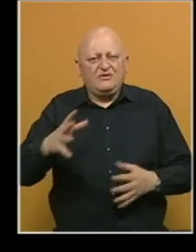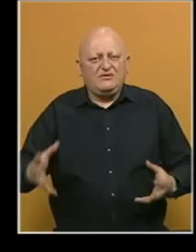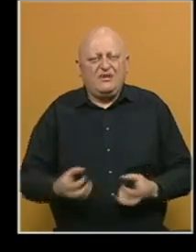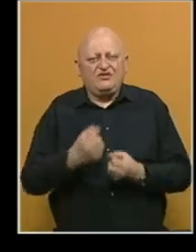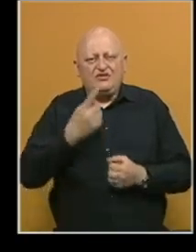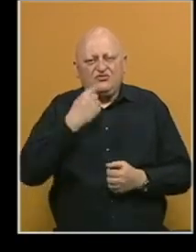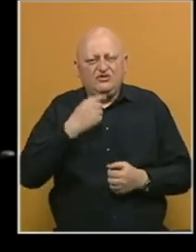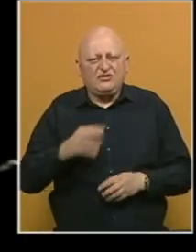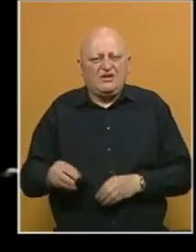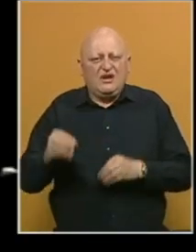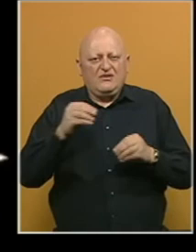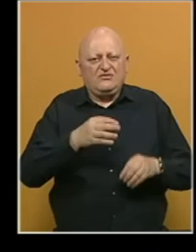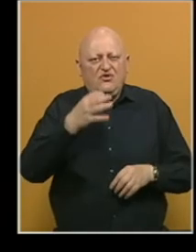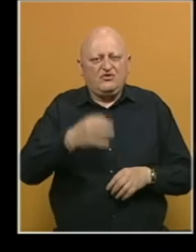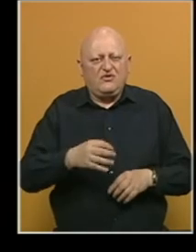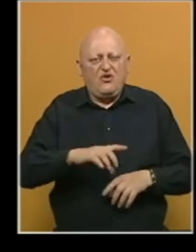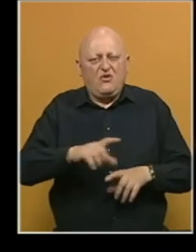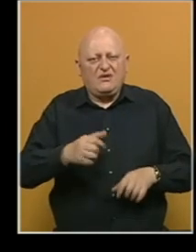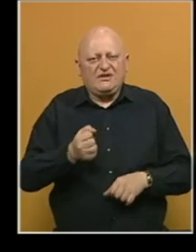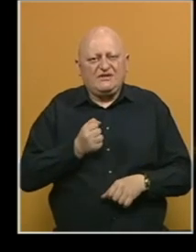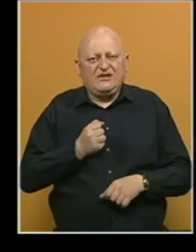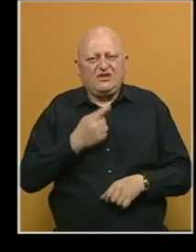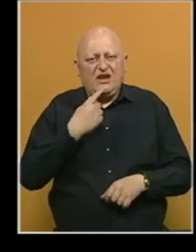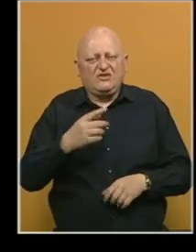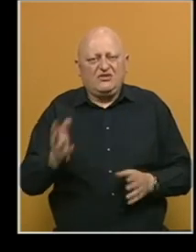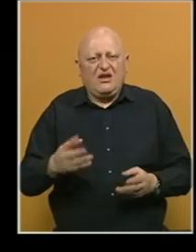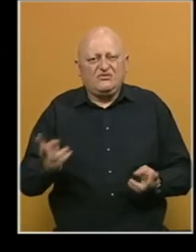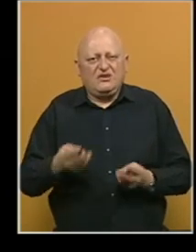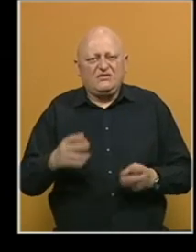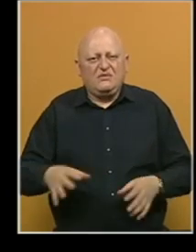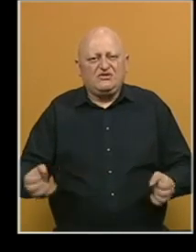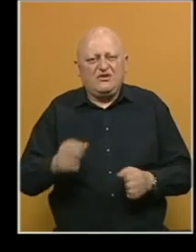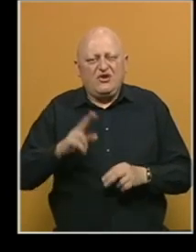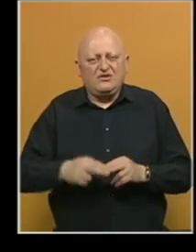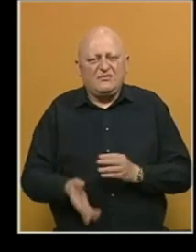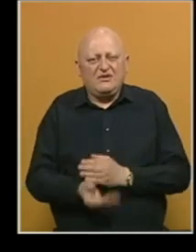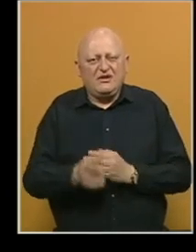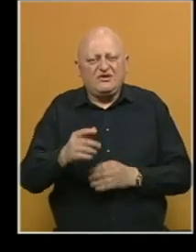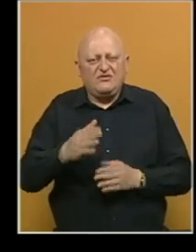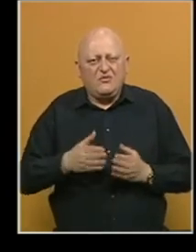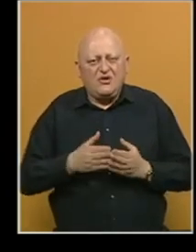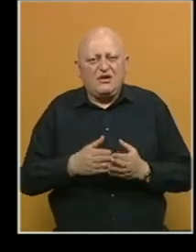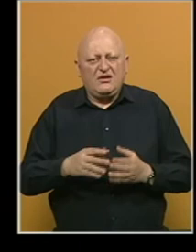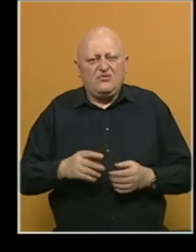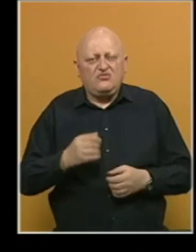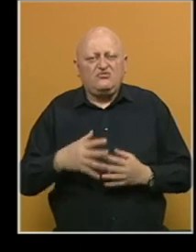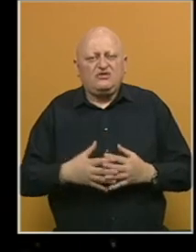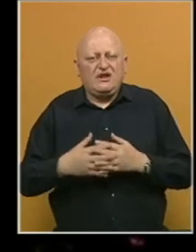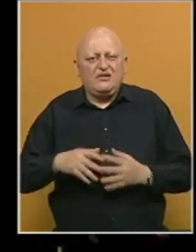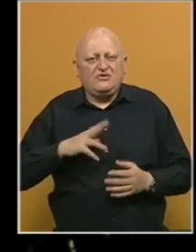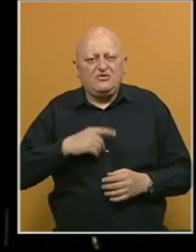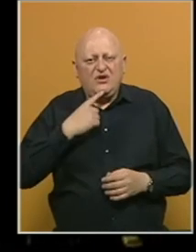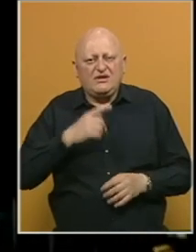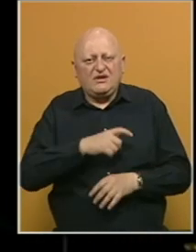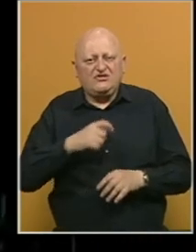Spašeni muškarci su evakuisani na ostravo. Obolska straža navodi da nastavlja akciju spašavanja ostalih migranata iz ovog broda u saradnji s